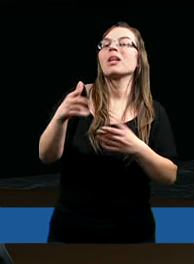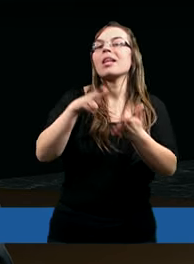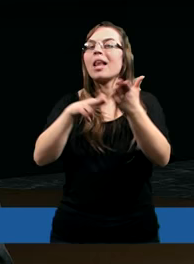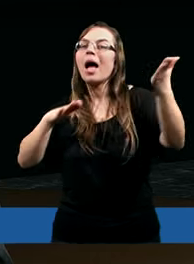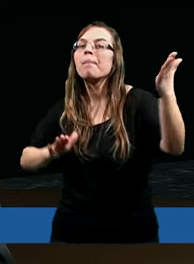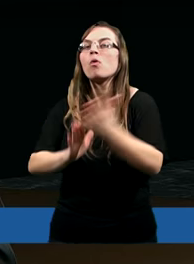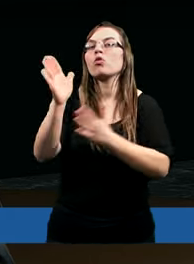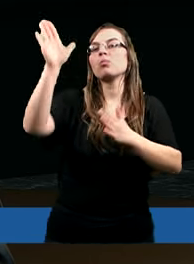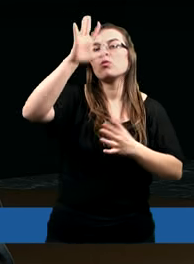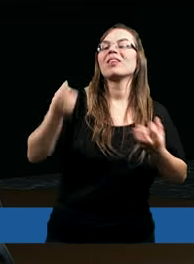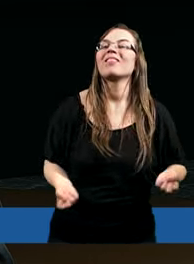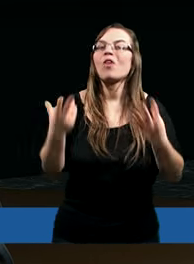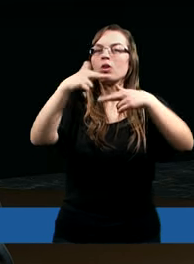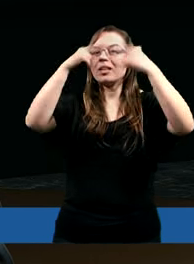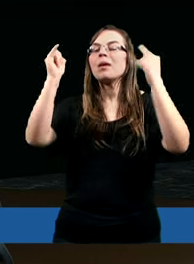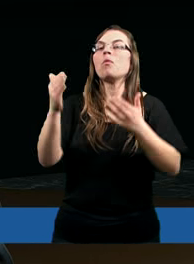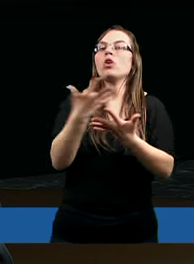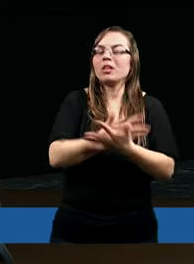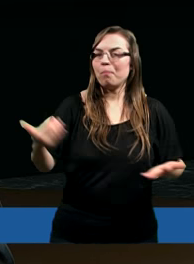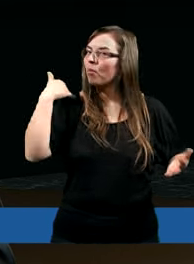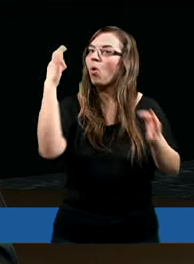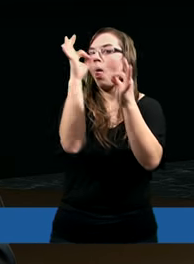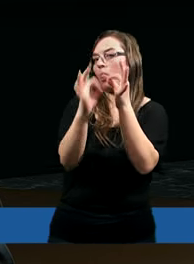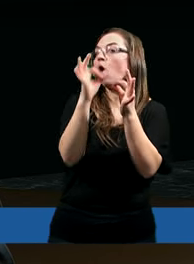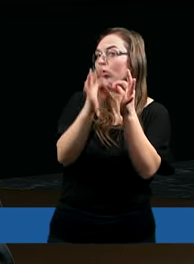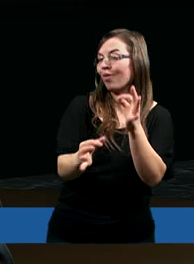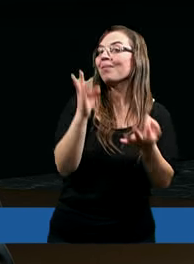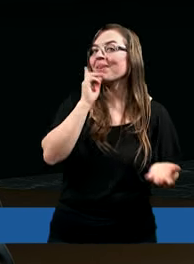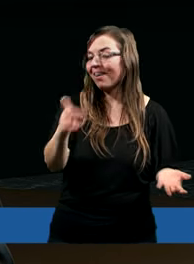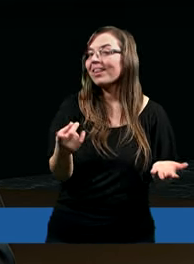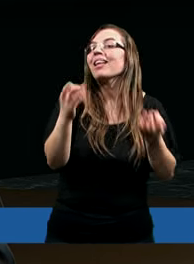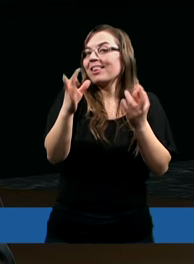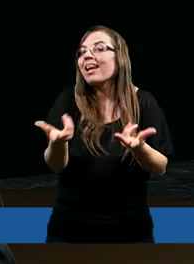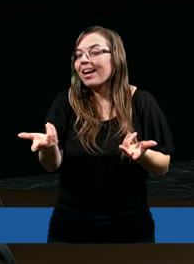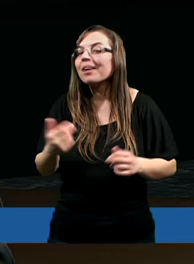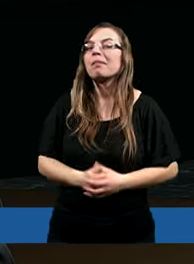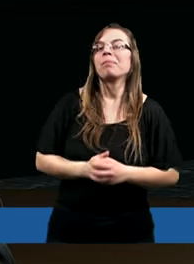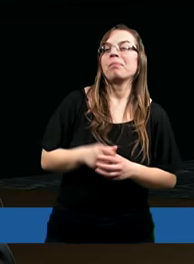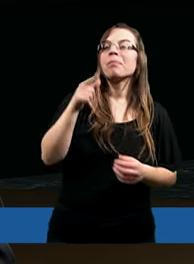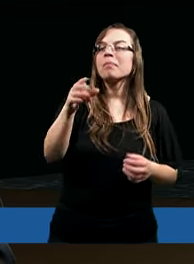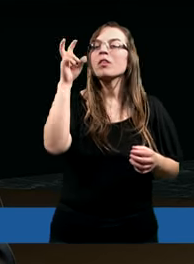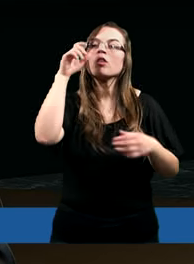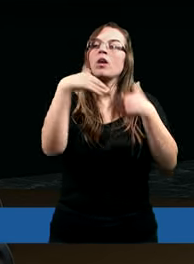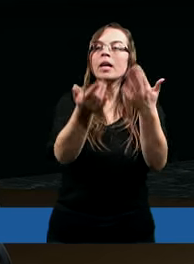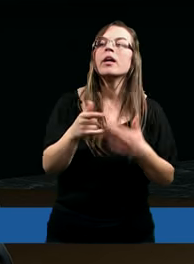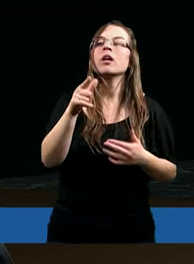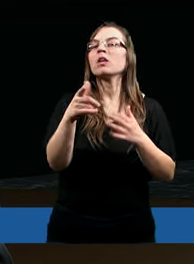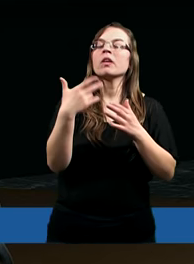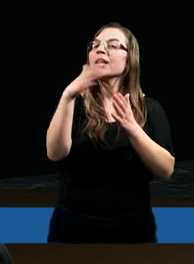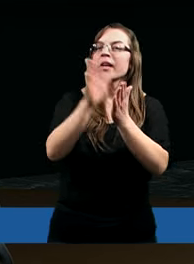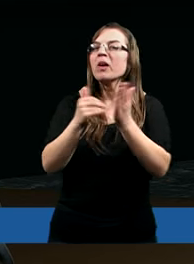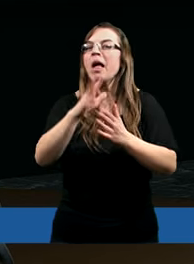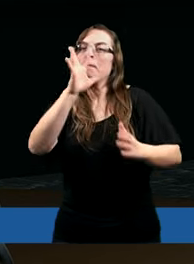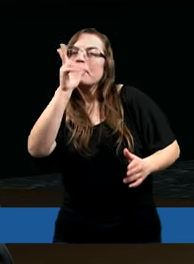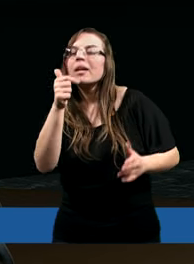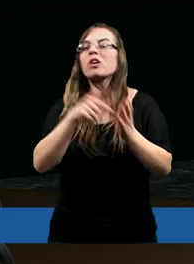że na początku stworzył Bóg niebo i ziemię i była doskonała. Był tam też ogród, raj oddany człowiekowi. I to było coś niezwykłego i